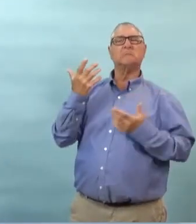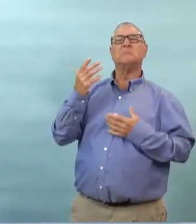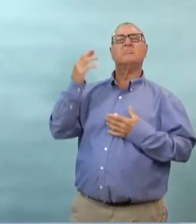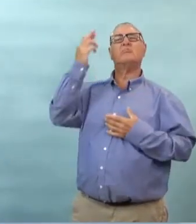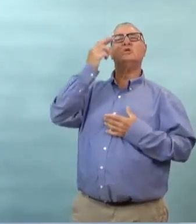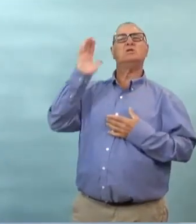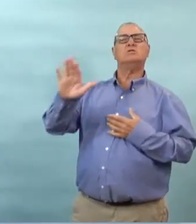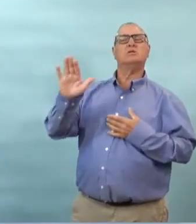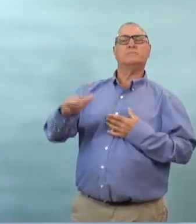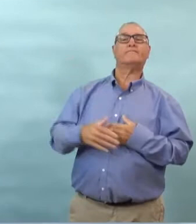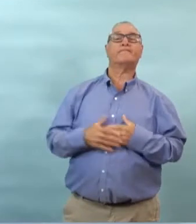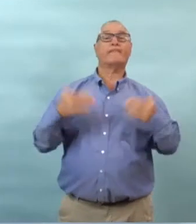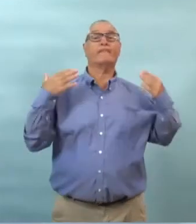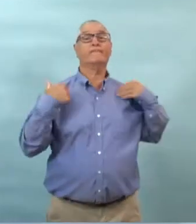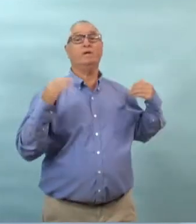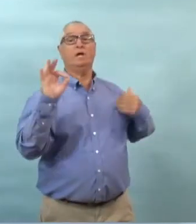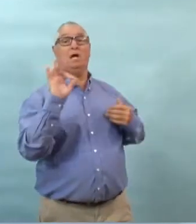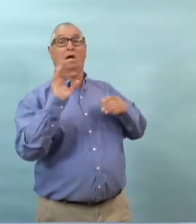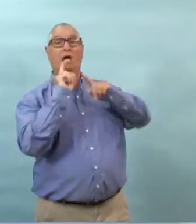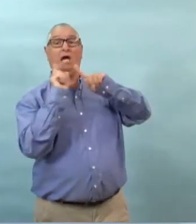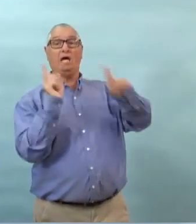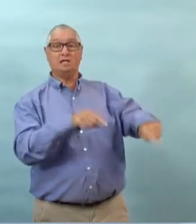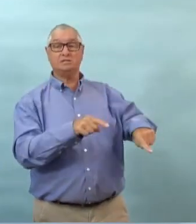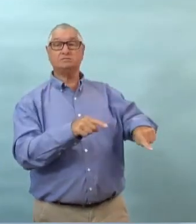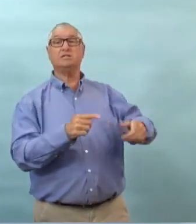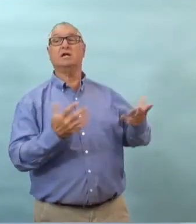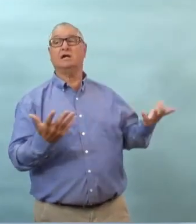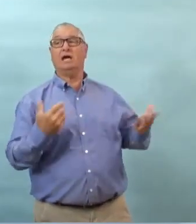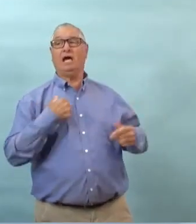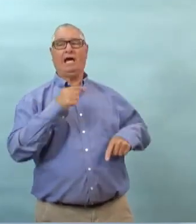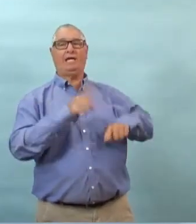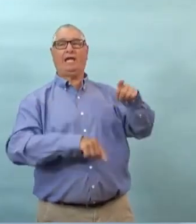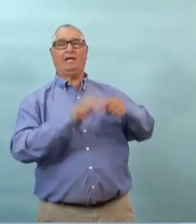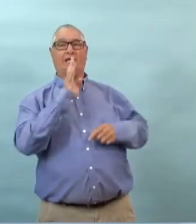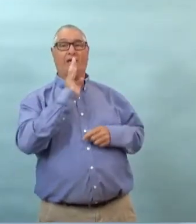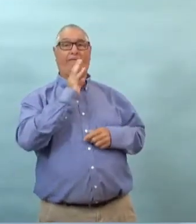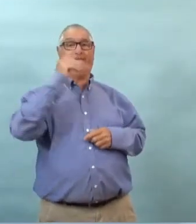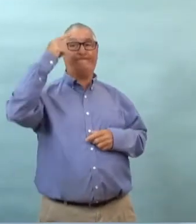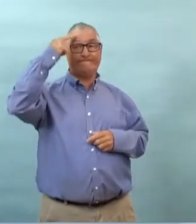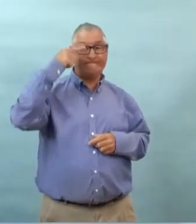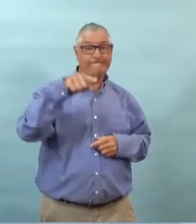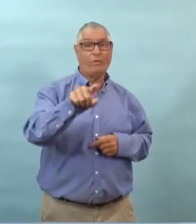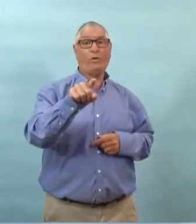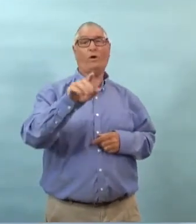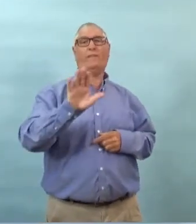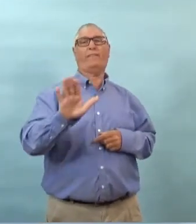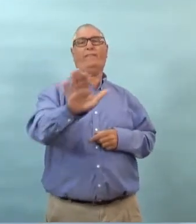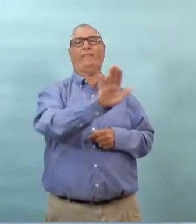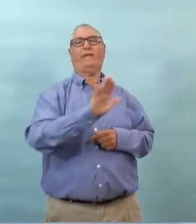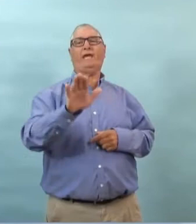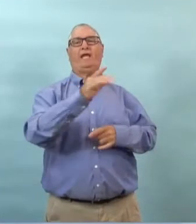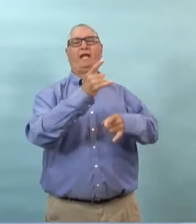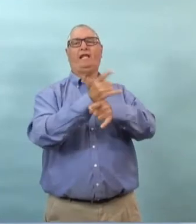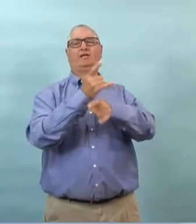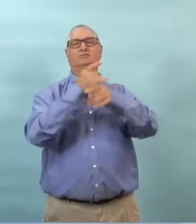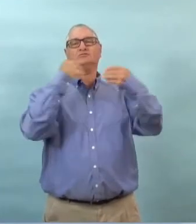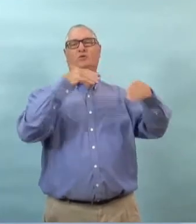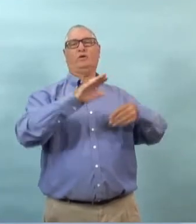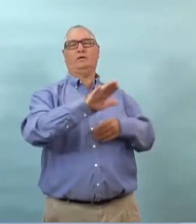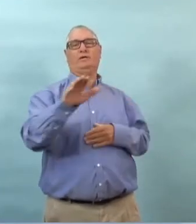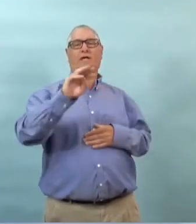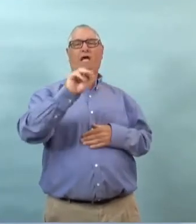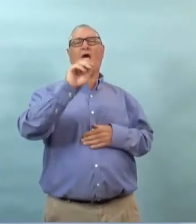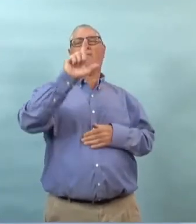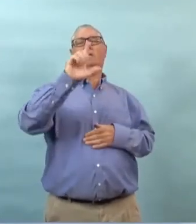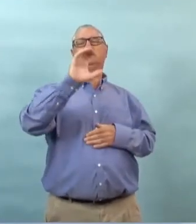maintenant que ça il ya des gens qui sont maintenant obligés de porter des masques ok alors je ne peux pas